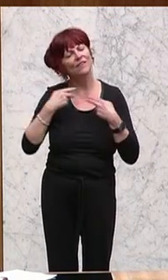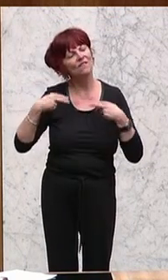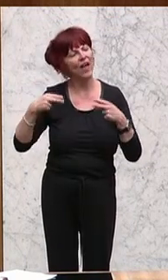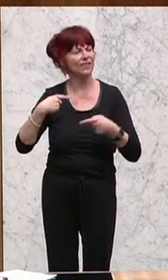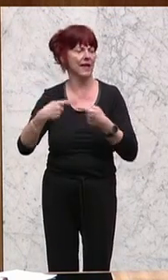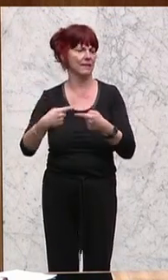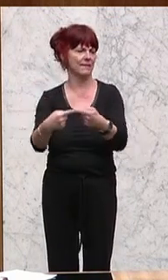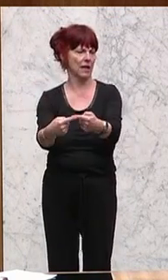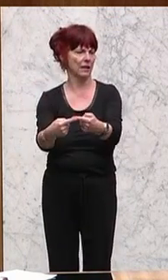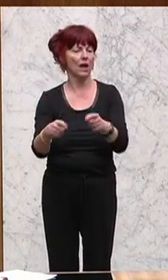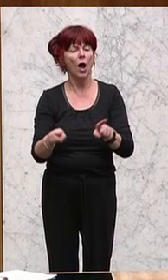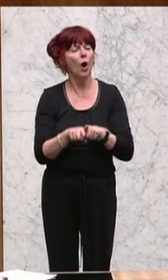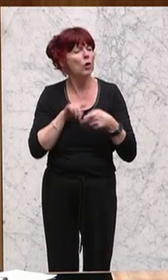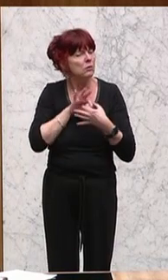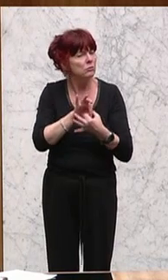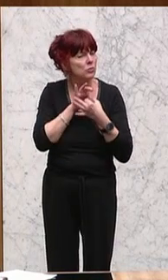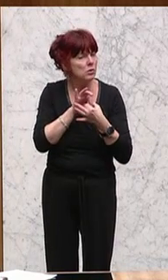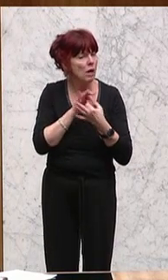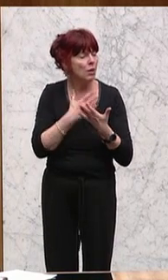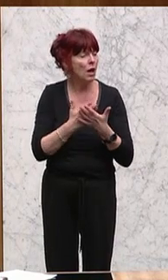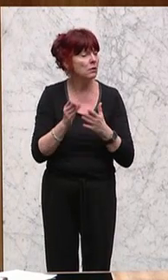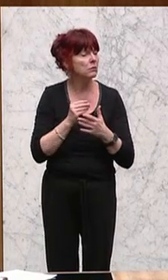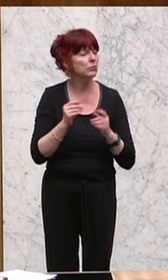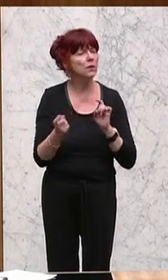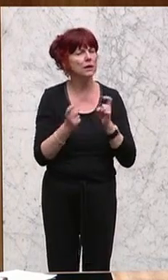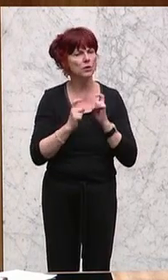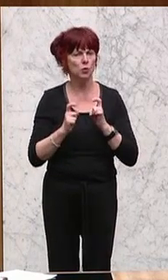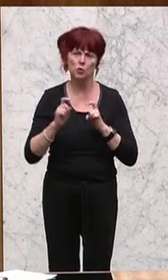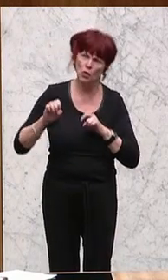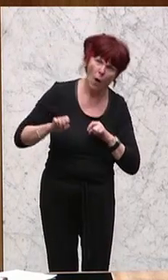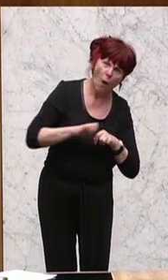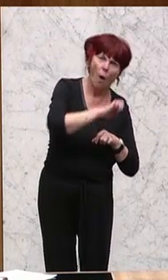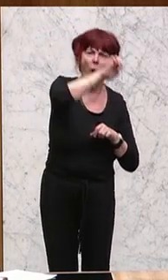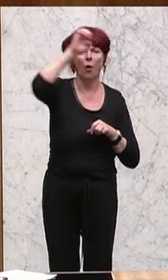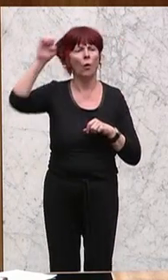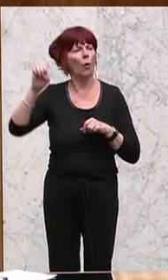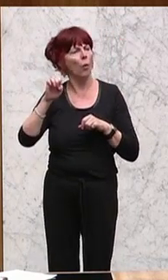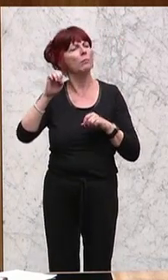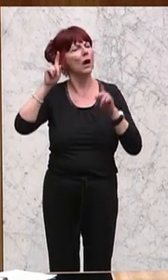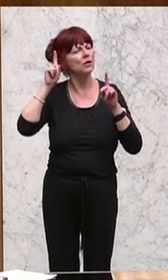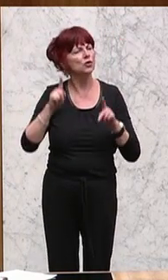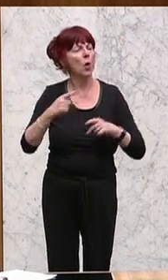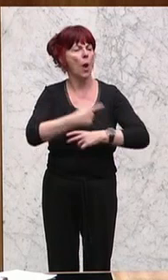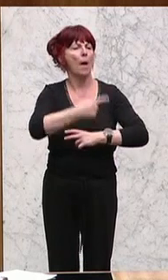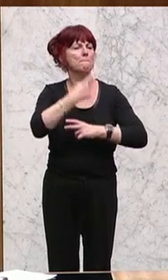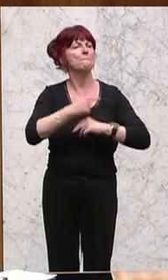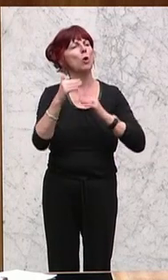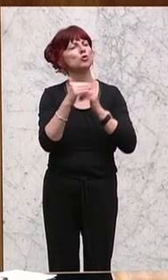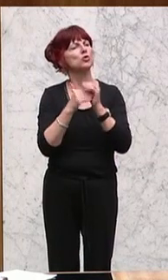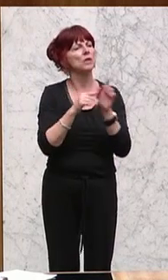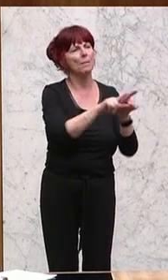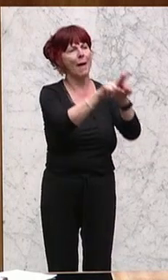Zusammenhang eben mit der Diskussion über eine europaweite Weiterentwicklung der Mautsysteme.